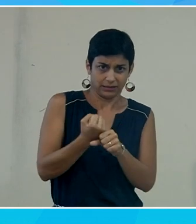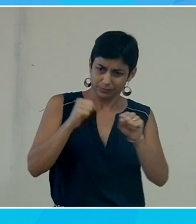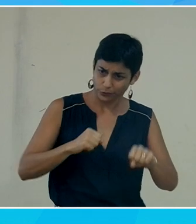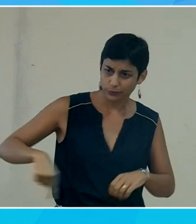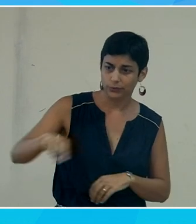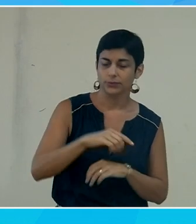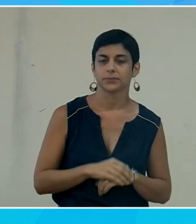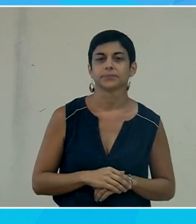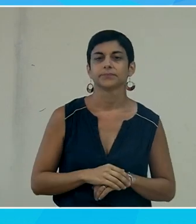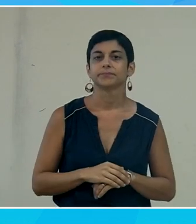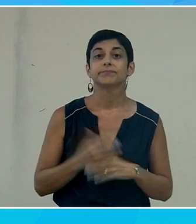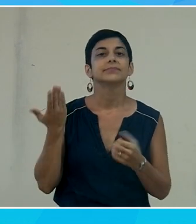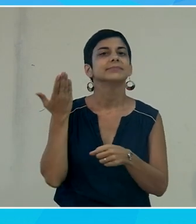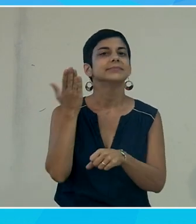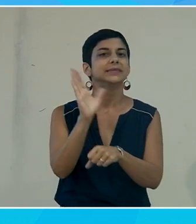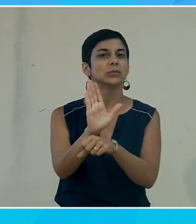démonstration.